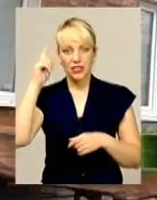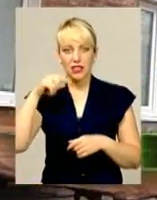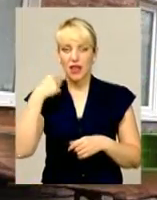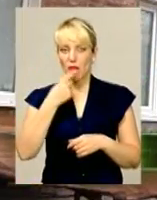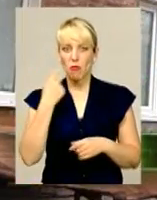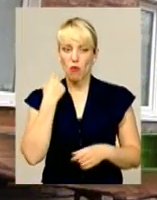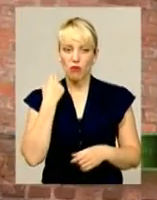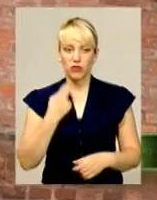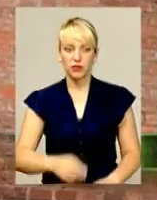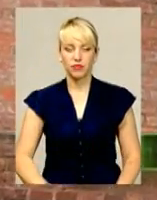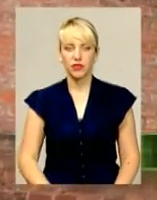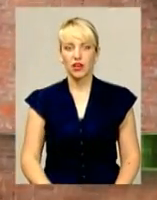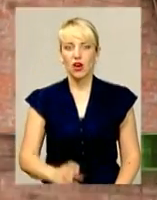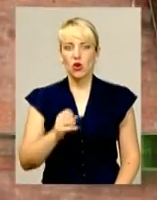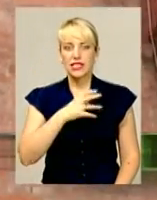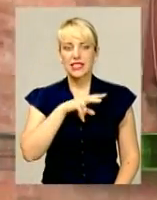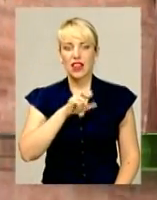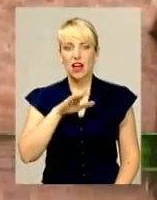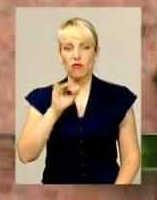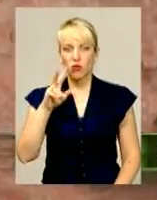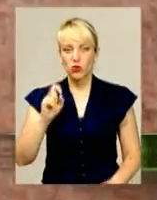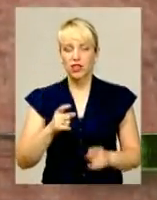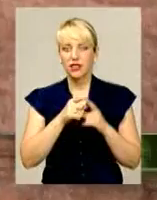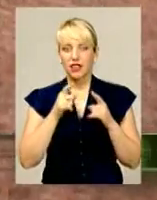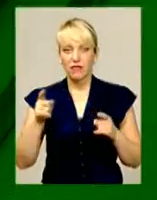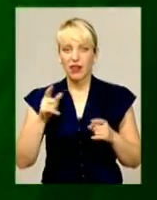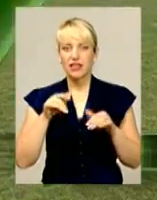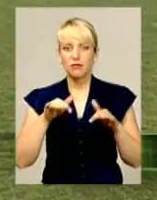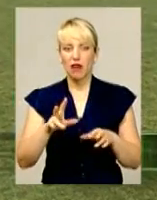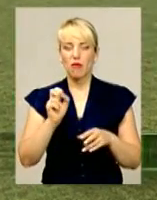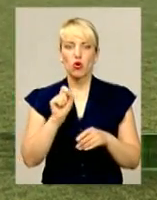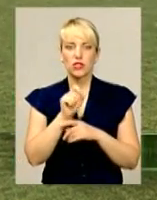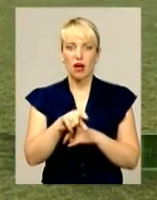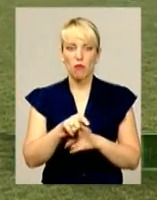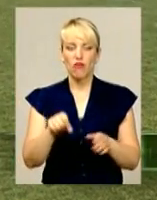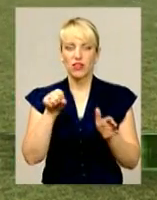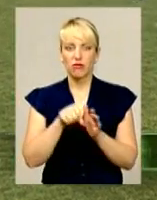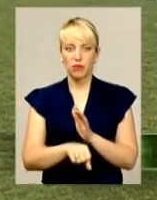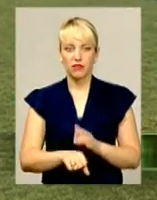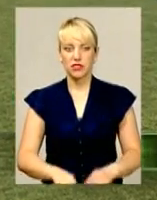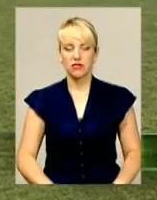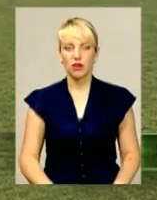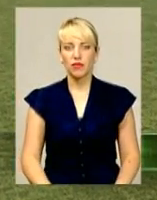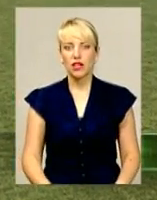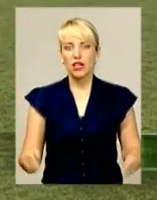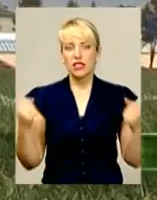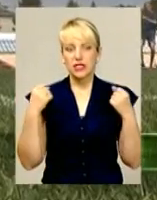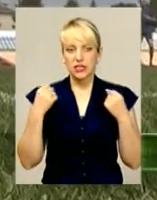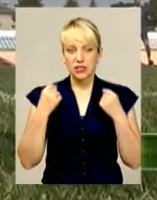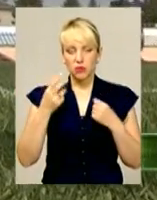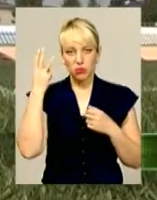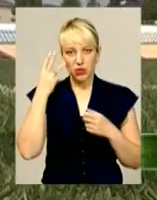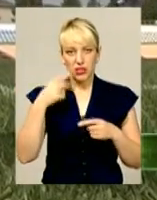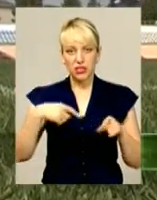Криваве розлучення. У Славуті триває справа про замовне вбивство. Про спорт. Хмельницький футбольний клуб «Поділля» готується до